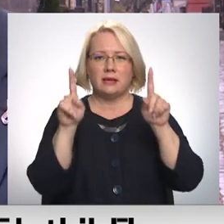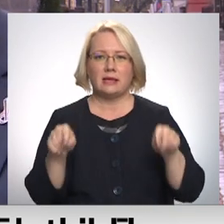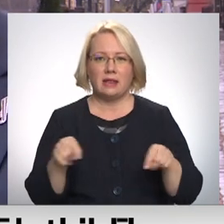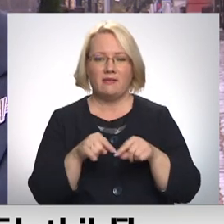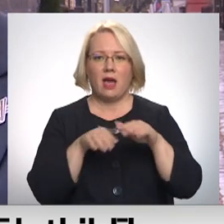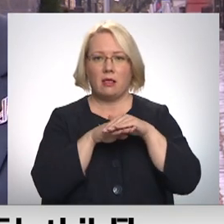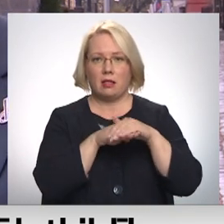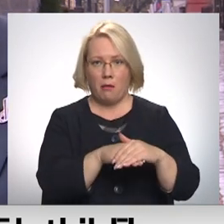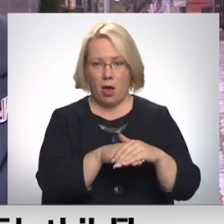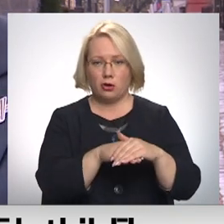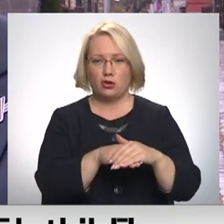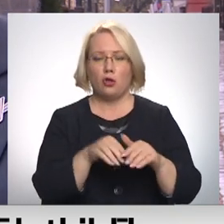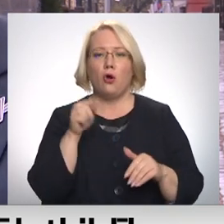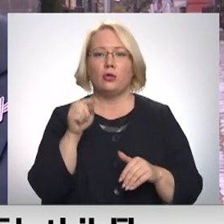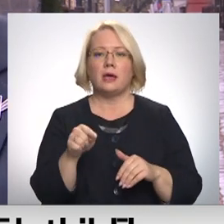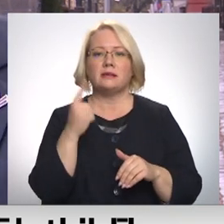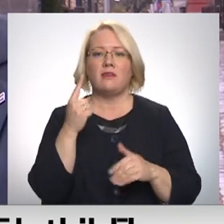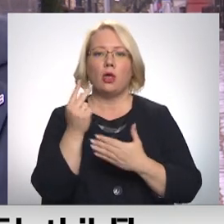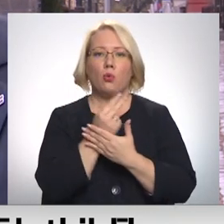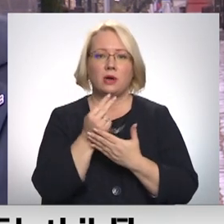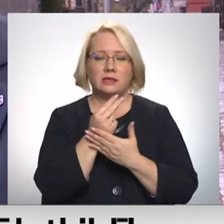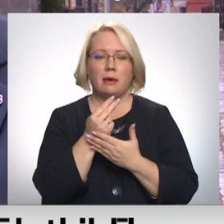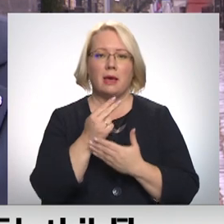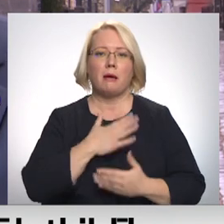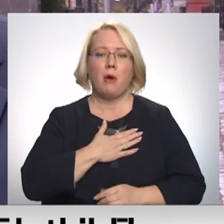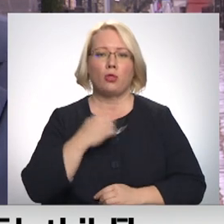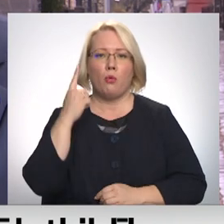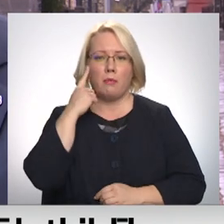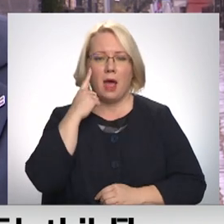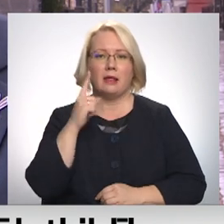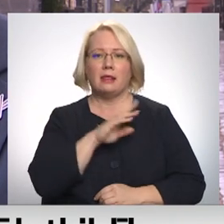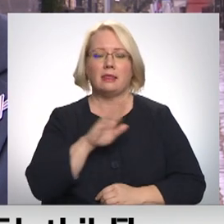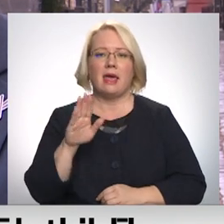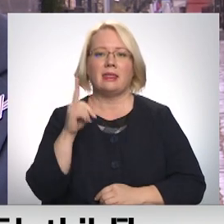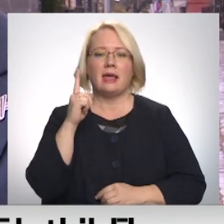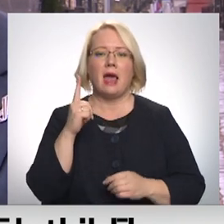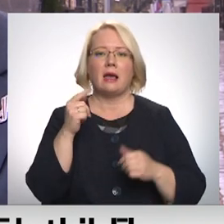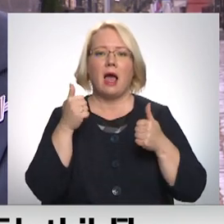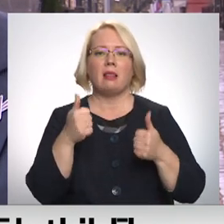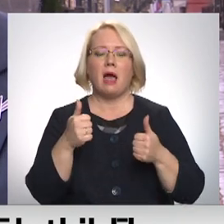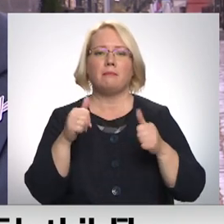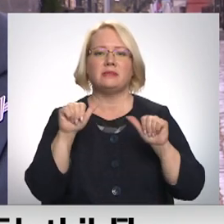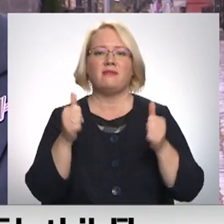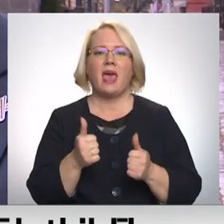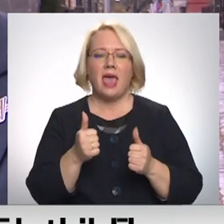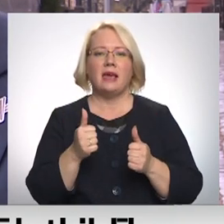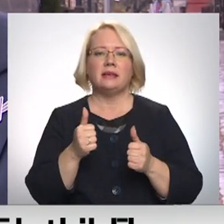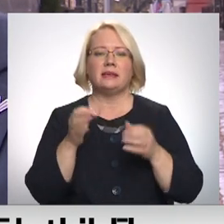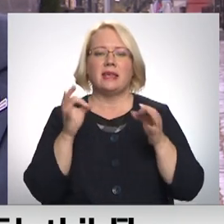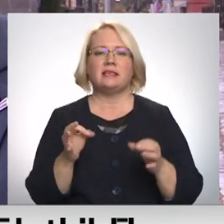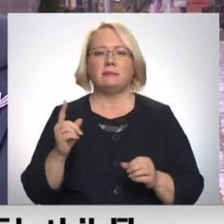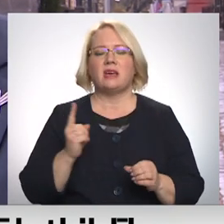glabāšanu. Tas viennozīmīgi ir ne tikai kā labs instruments tiesības atgājušām iestādēm, lai